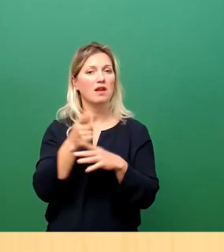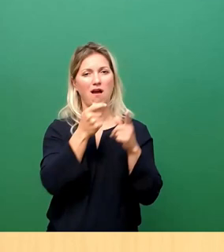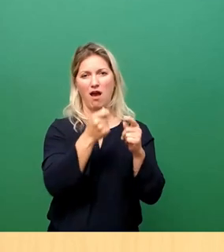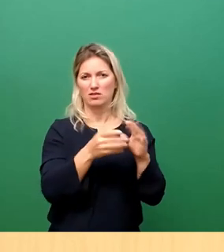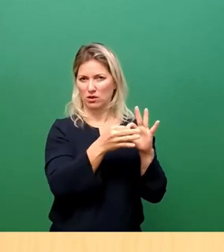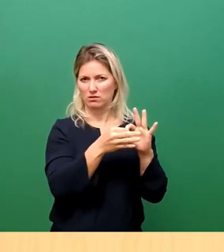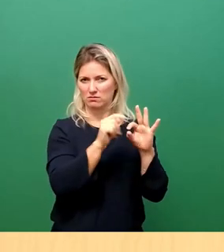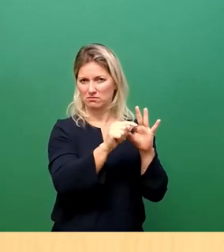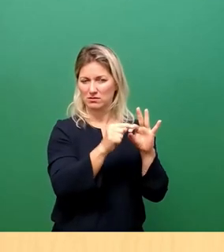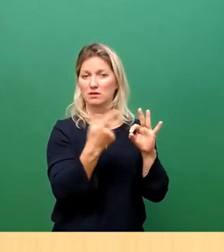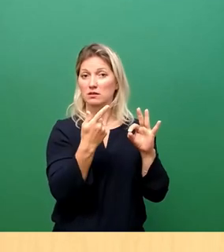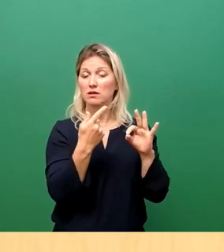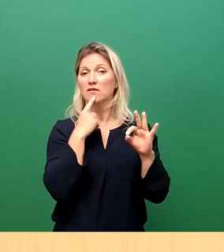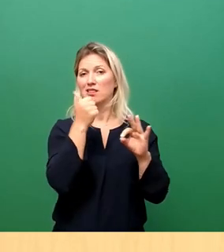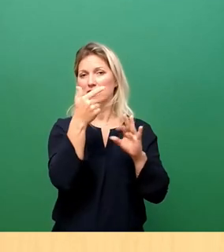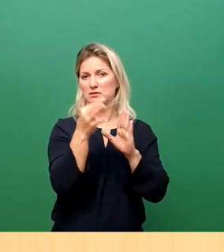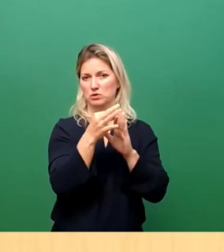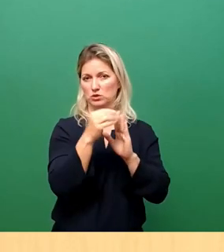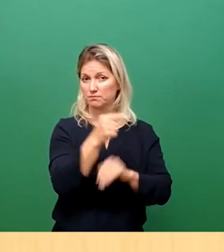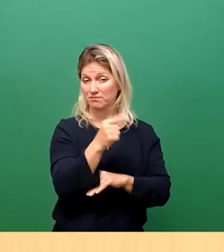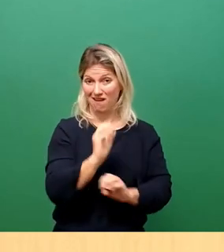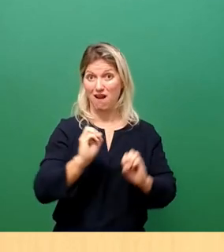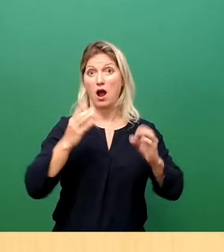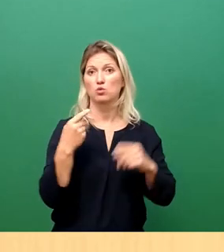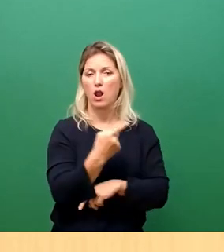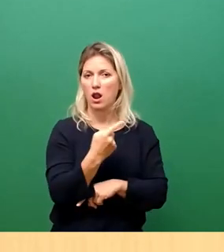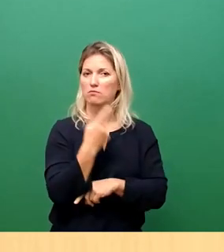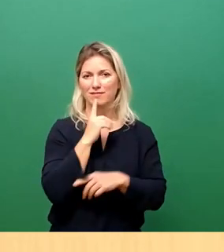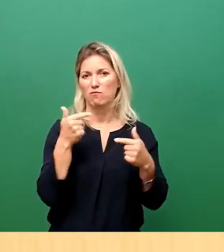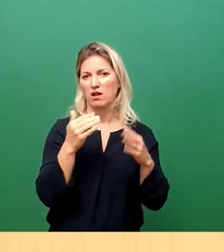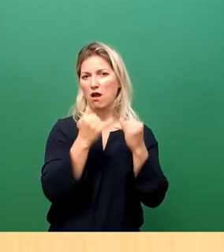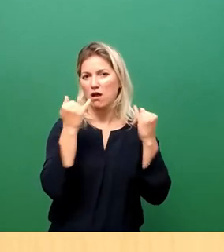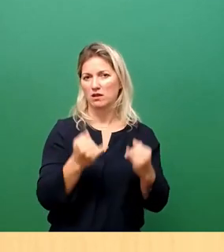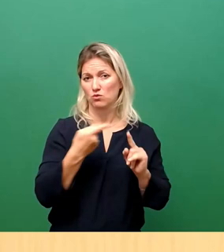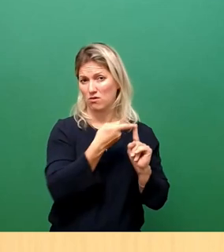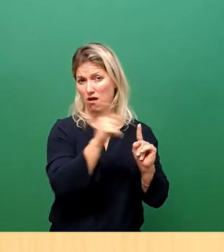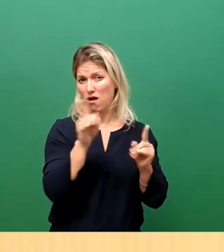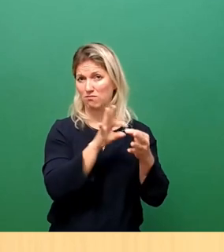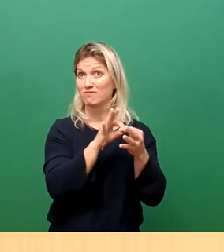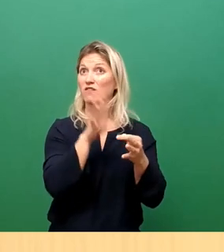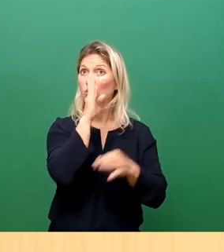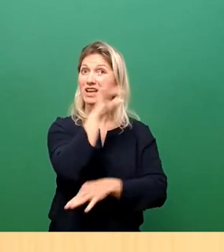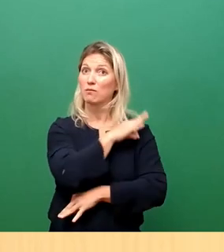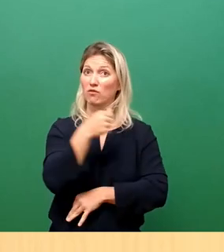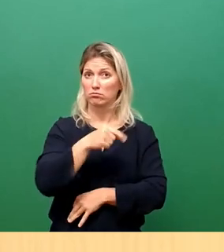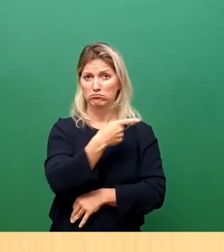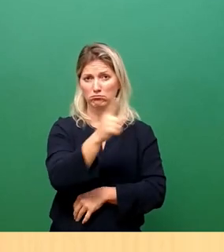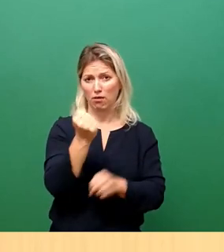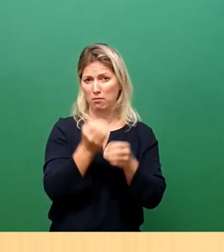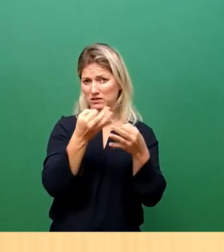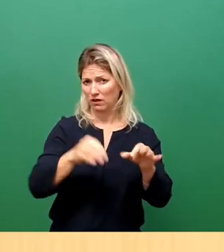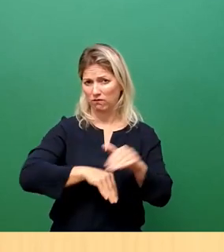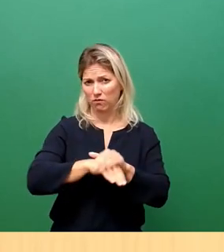Stunde? Punkt 1. Aktuell sind natürlich alle Pflegeeinrichtungen, zumindest bezogen auf die Impfpflicht, voll arbeitsfähig. Bis es